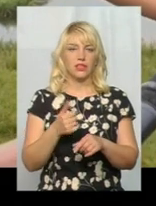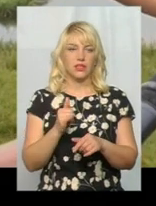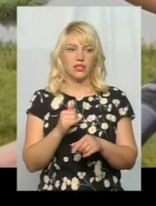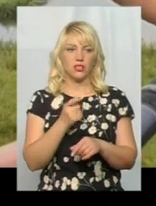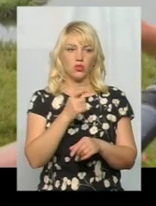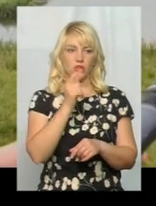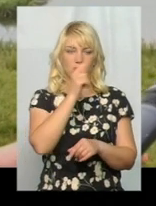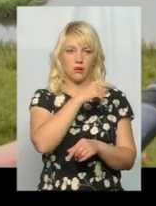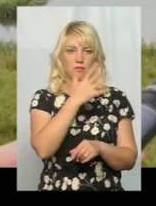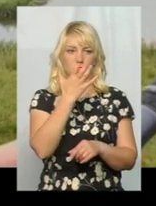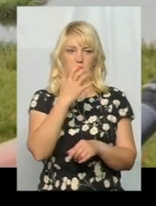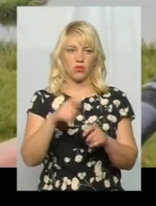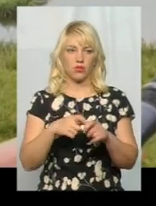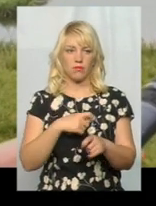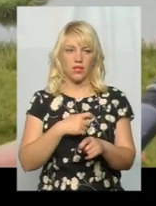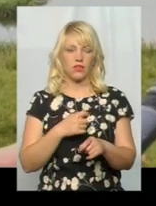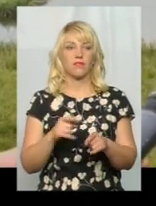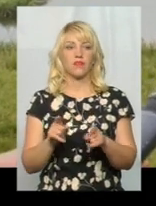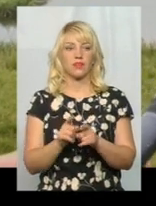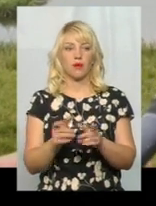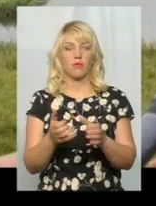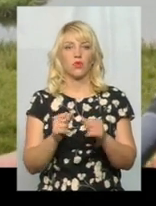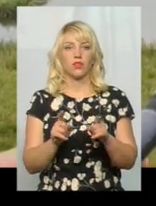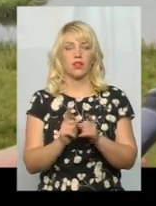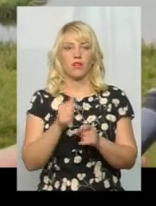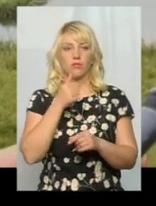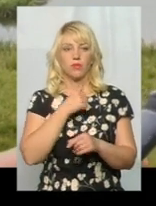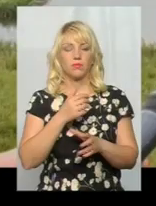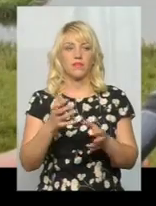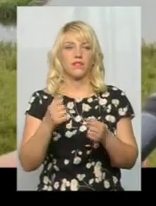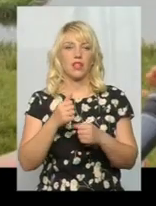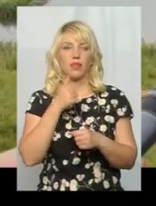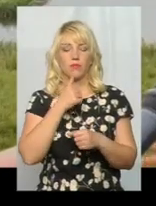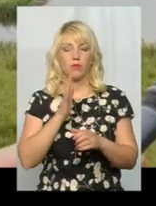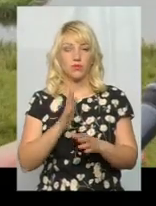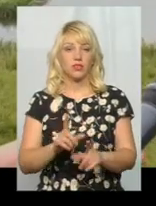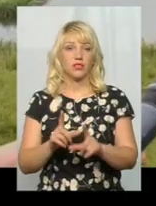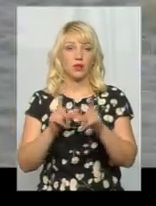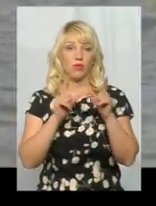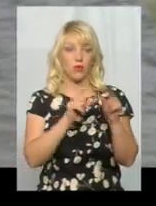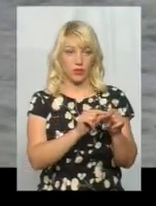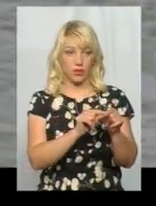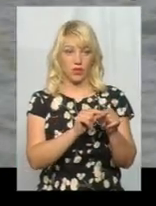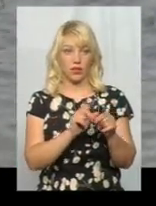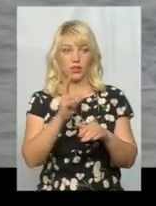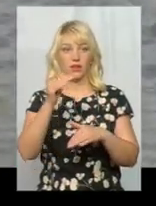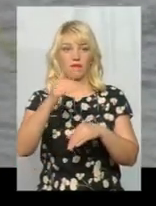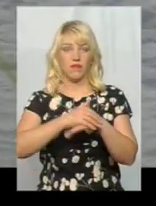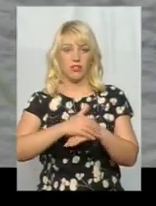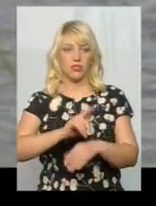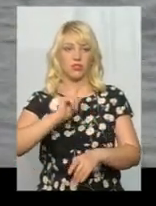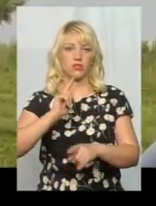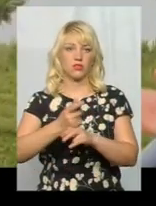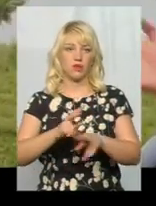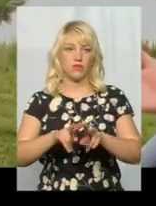і нижче, 500 метрів теж скиду. Беруть такі проби. Взяли проби, тільки поїхали на вечір, оп'ять